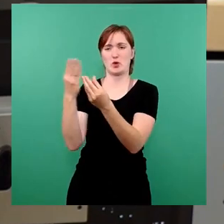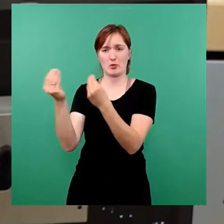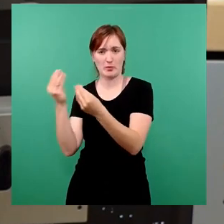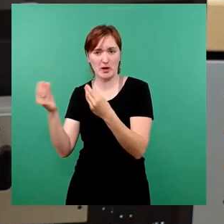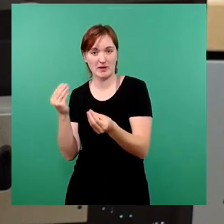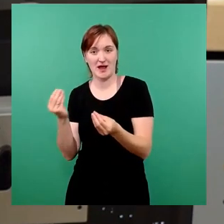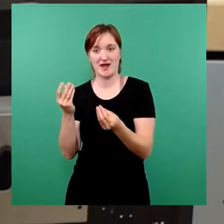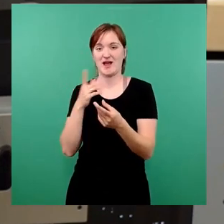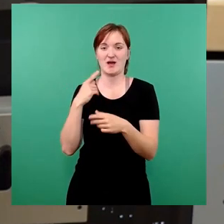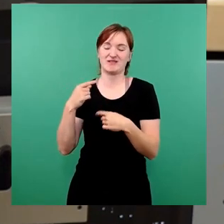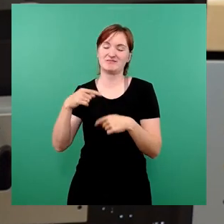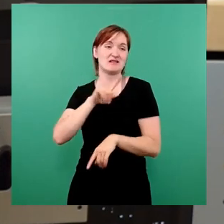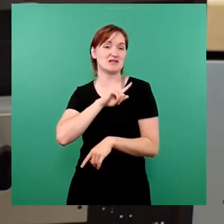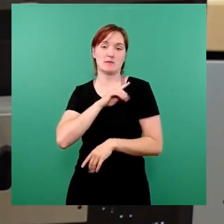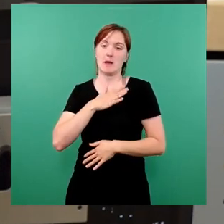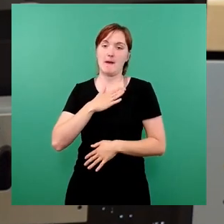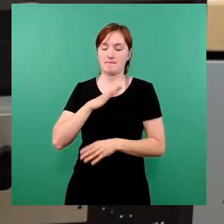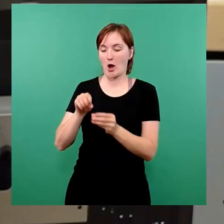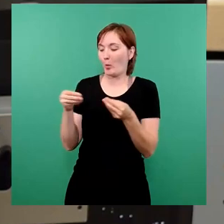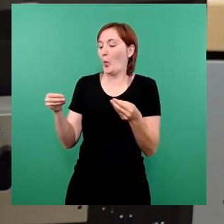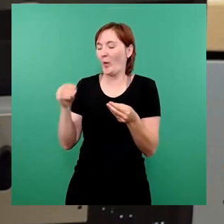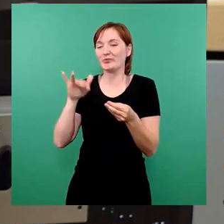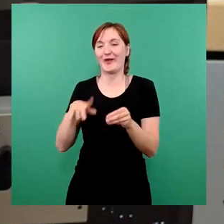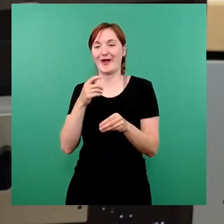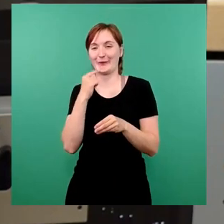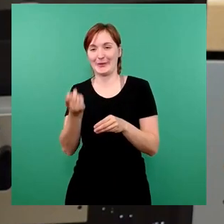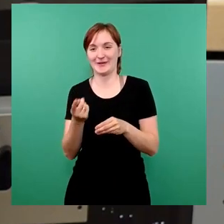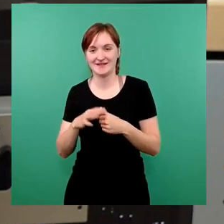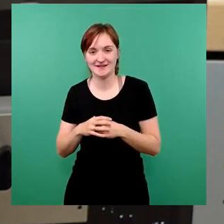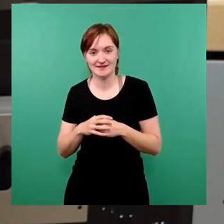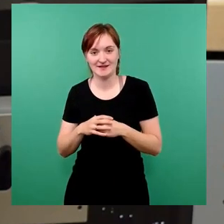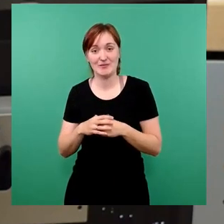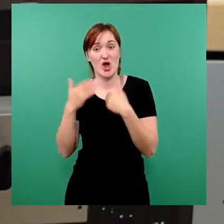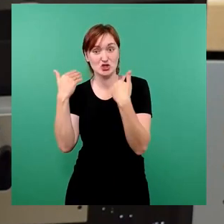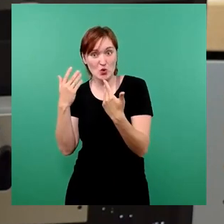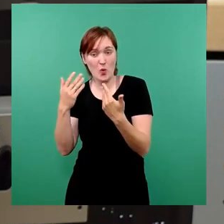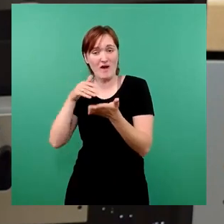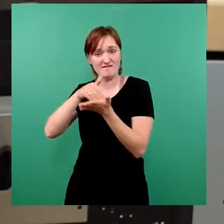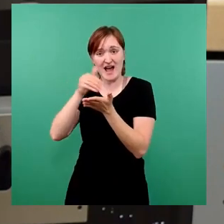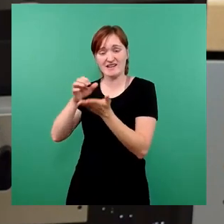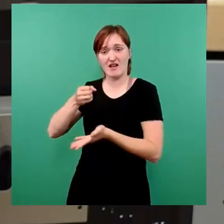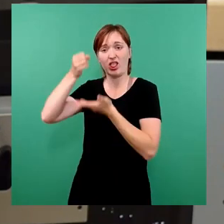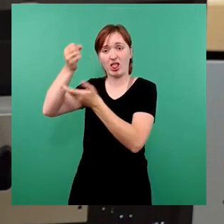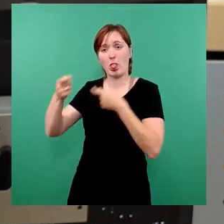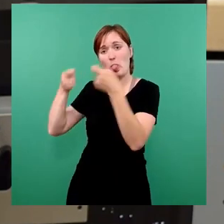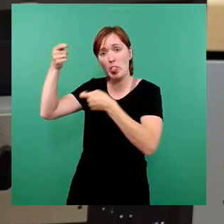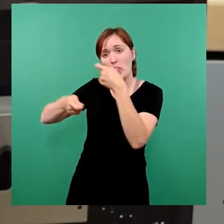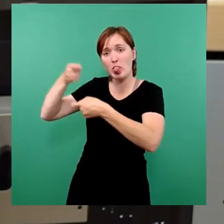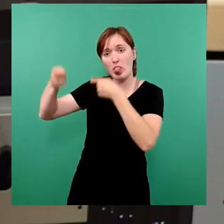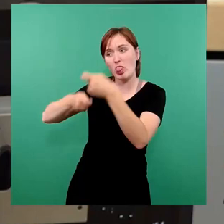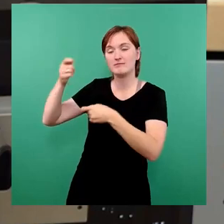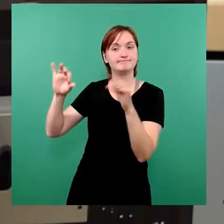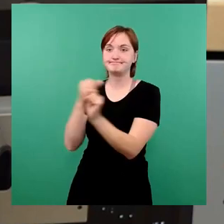Portemonnaie fehlt. Erst einmal nicht. Und ich sage Ihnen, eine Verstetigung dieser Fördermentalität werde ich als Beirätin und als